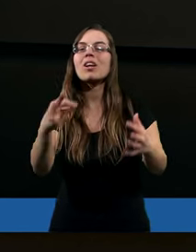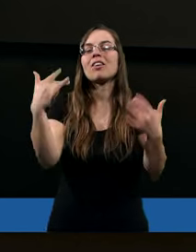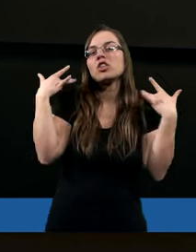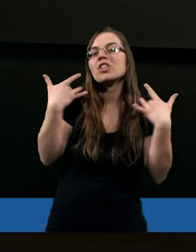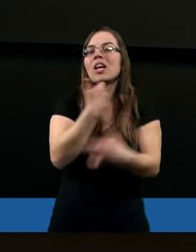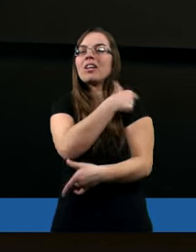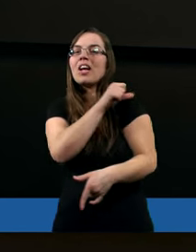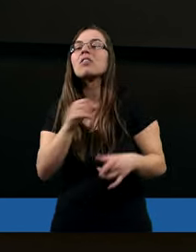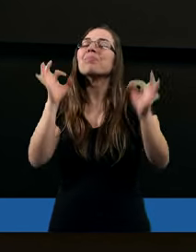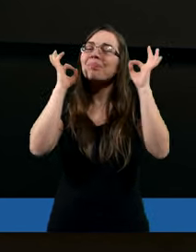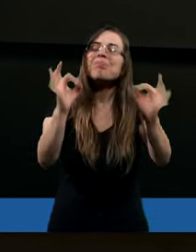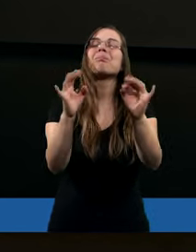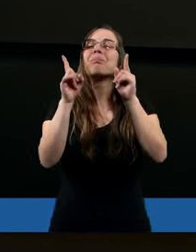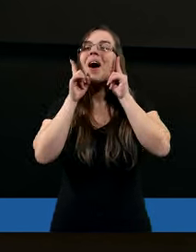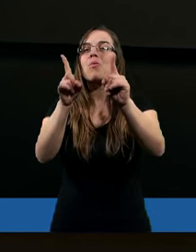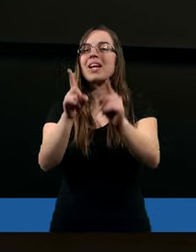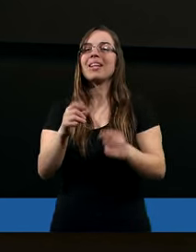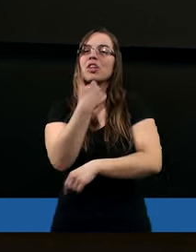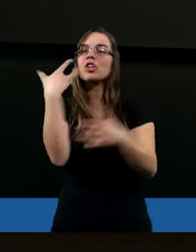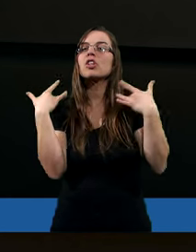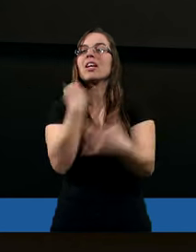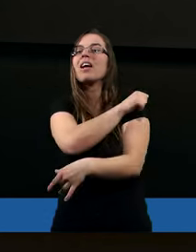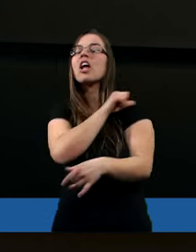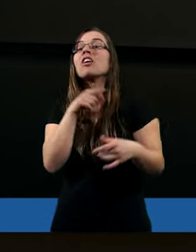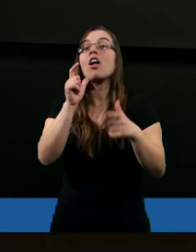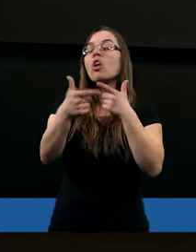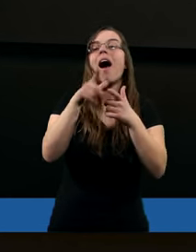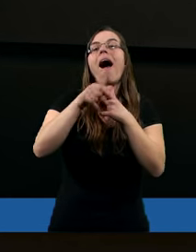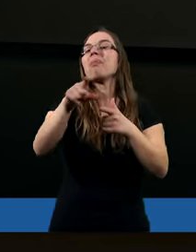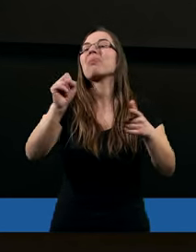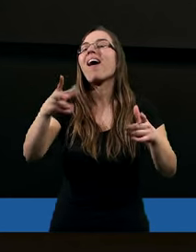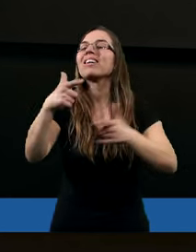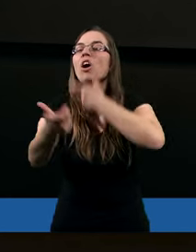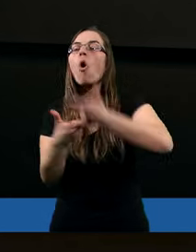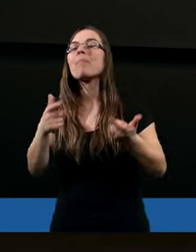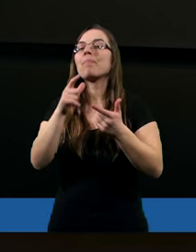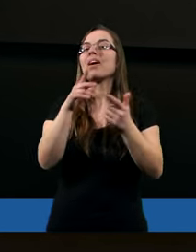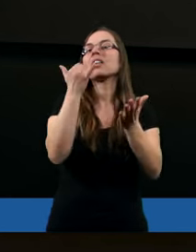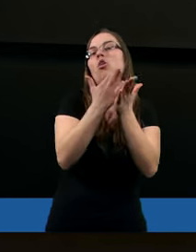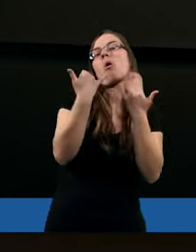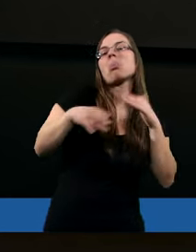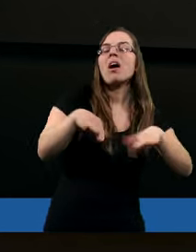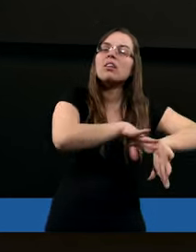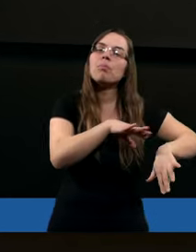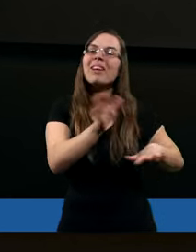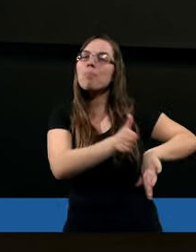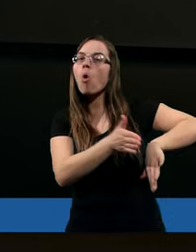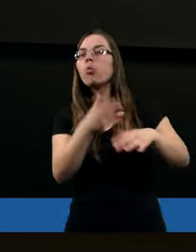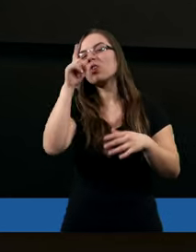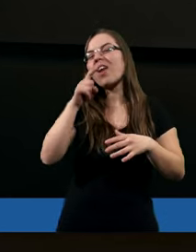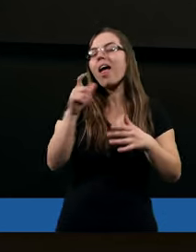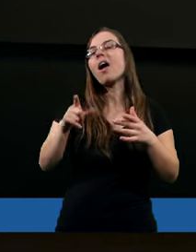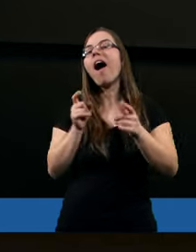życie chrześcijańskie, to autentyczne życie chrześcijańskie, a tego nie robimy, albo nie jest to dla nas priorytetem, no to wtedy niestety właśnie